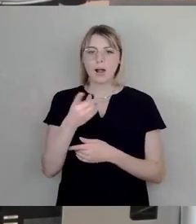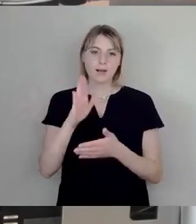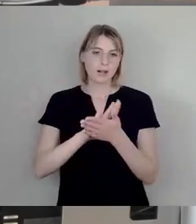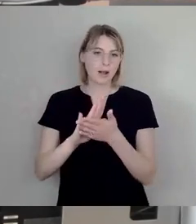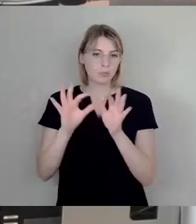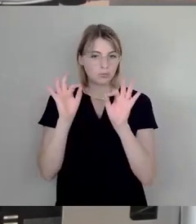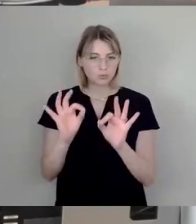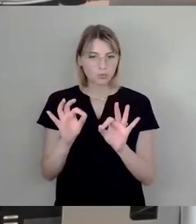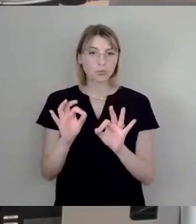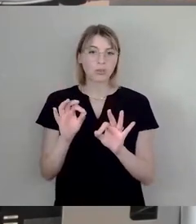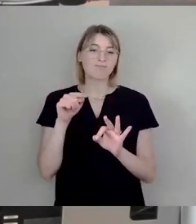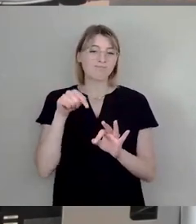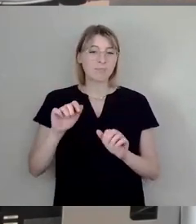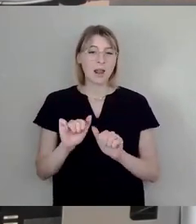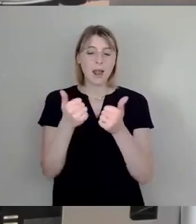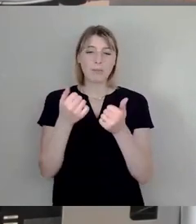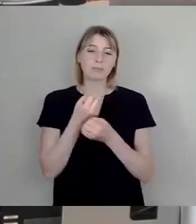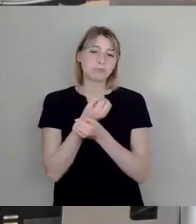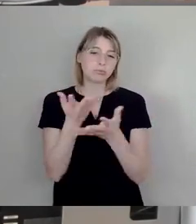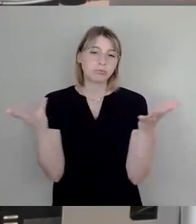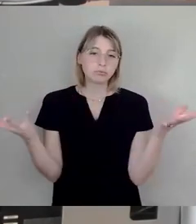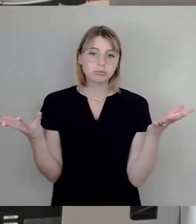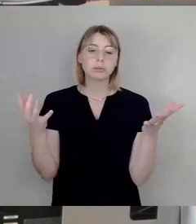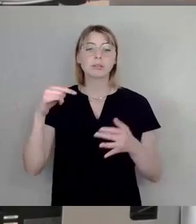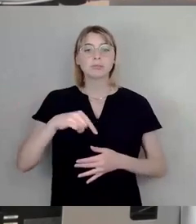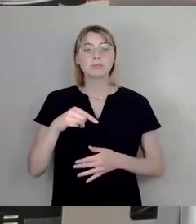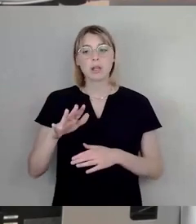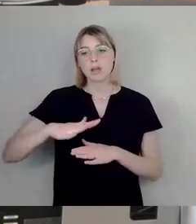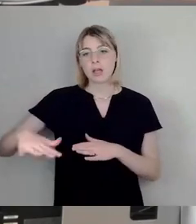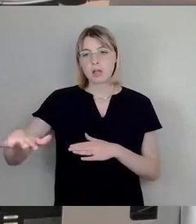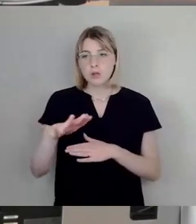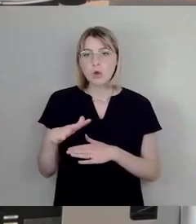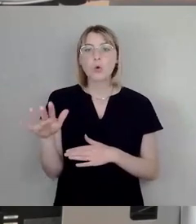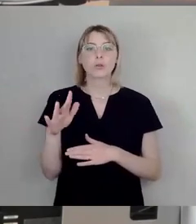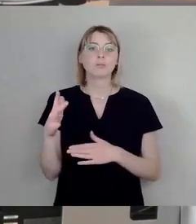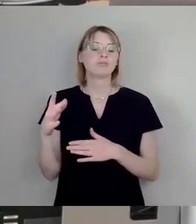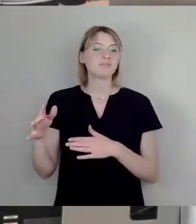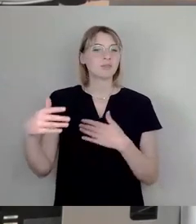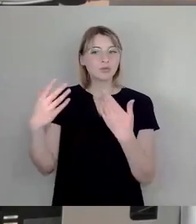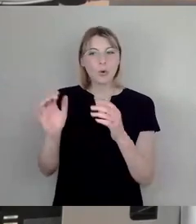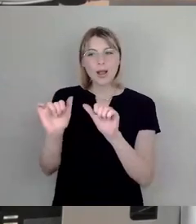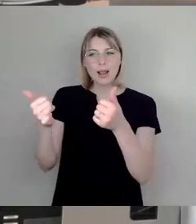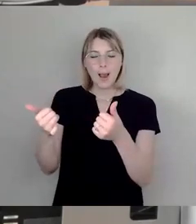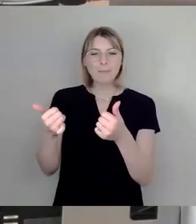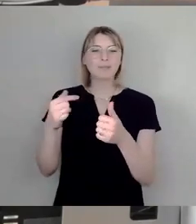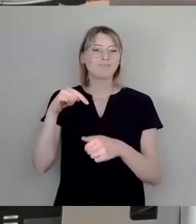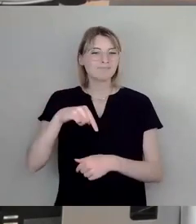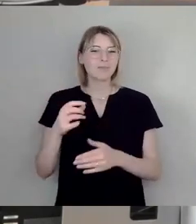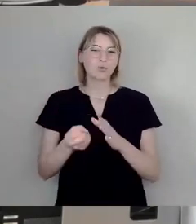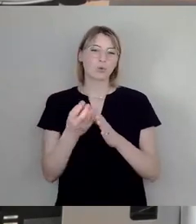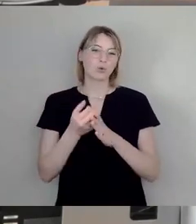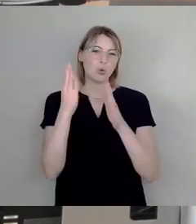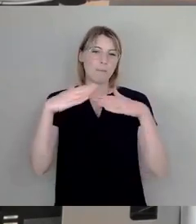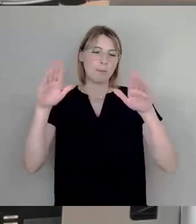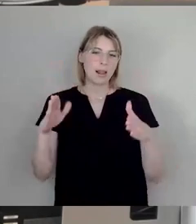in unserer Stadt und auch in der Region bildet sich ab in unserem Haus und eins ist, glaube ich, ganz klar, die Zeiten,